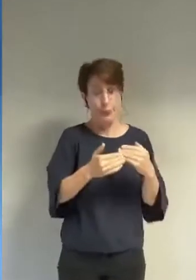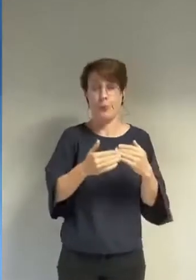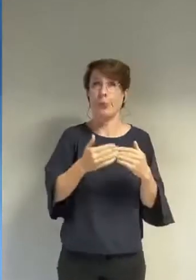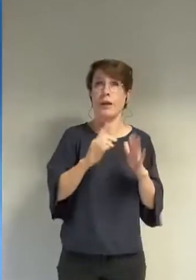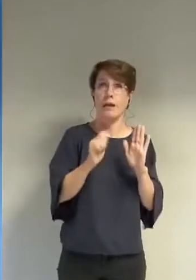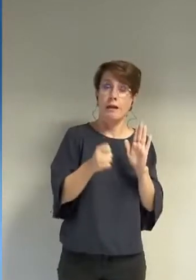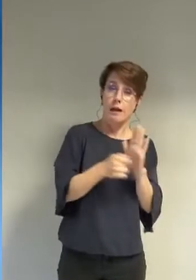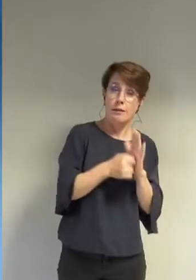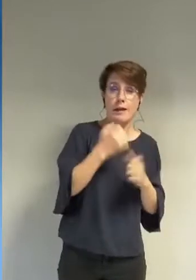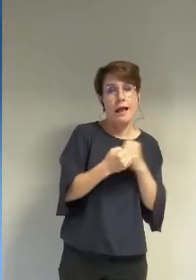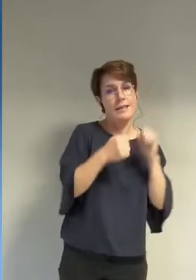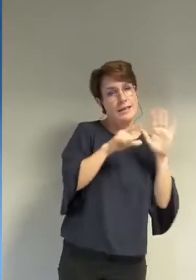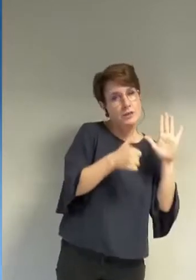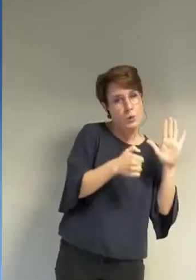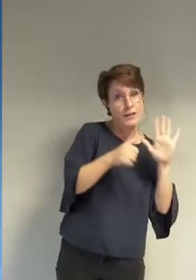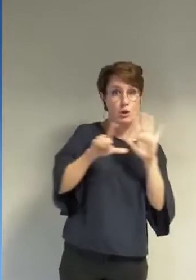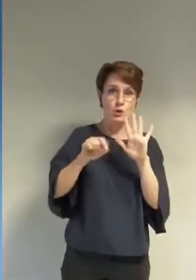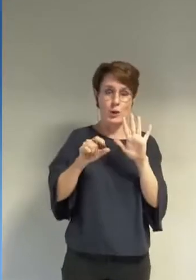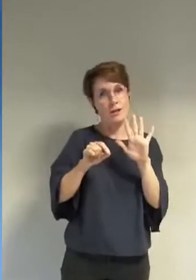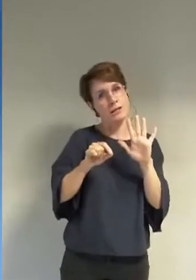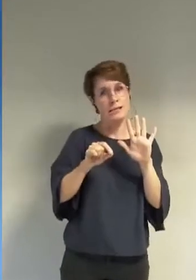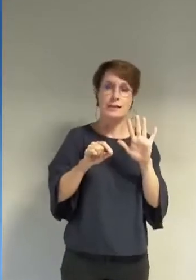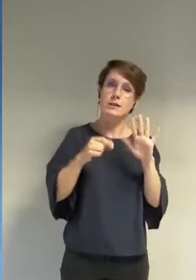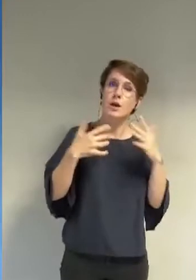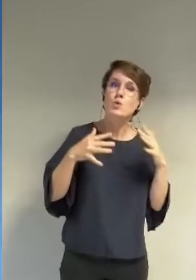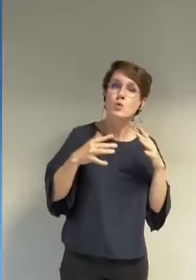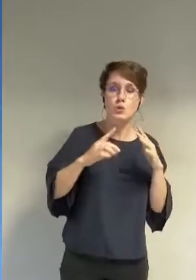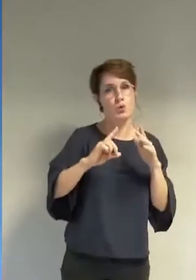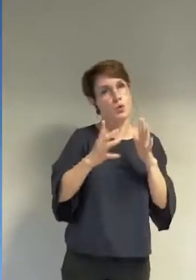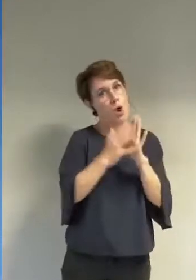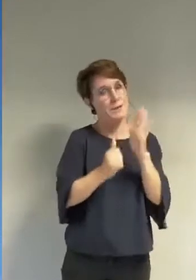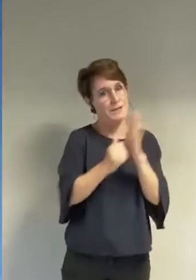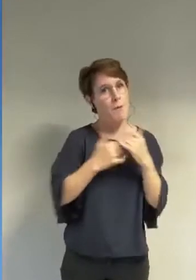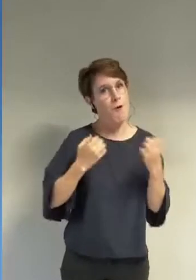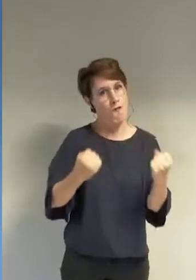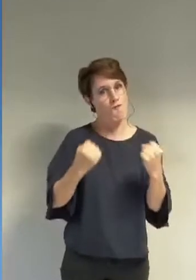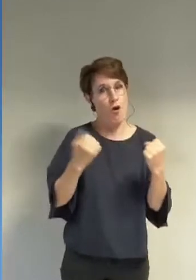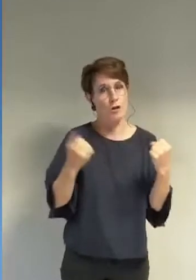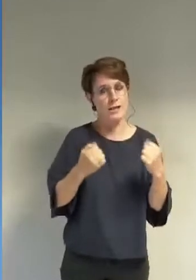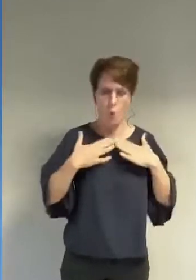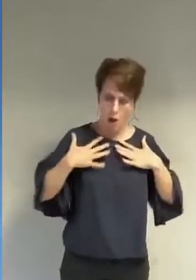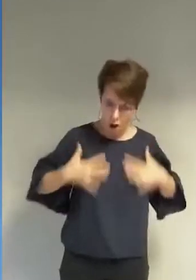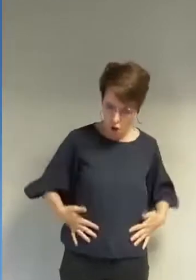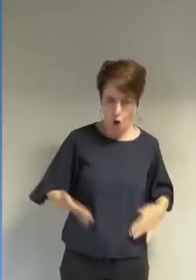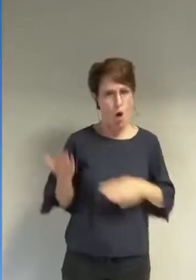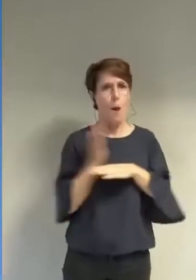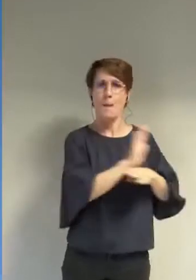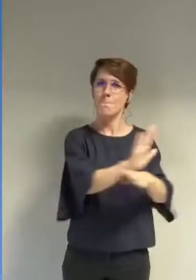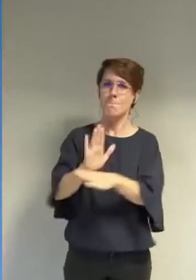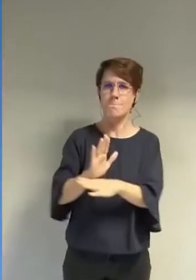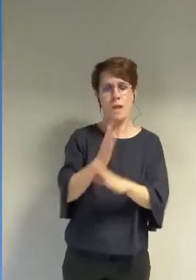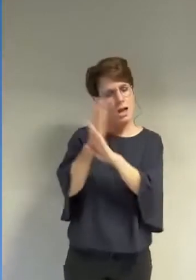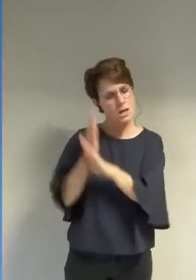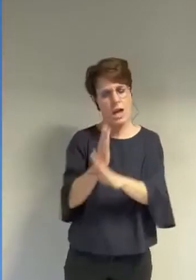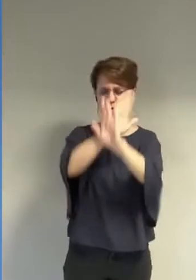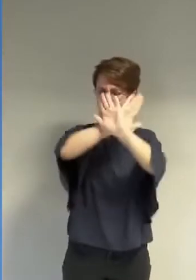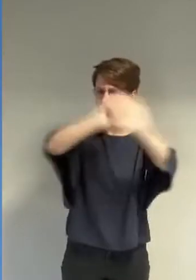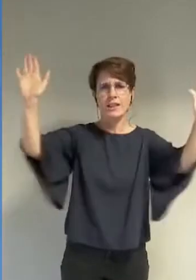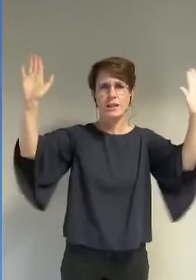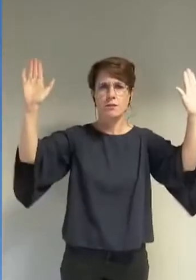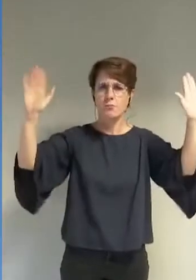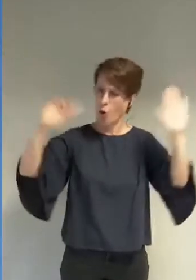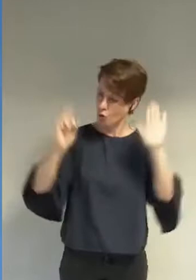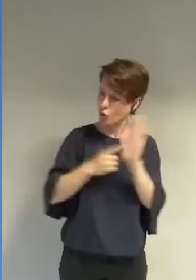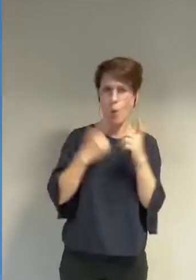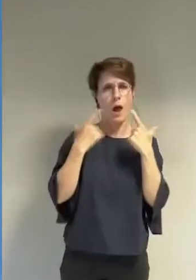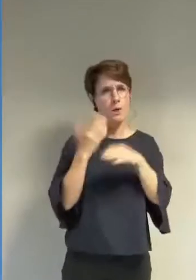-70 celui d'assumer son corps et de ne plus le cacher or cette délibération va à l'encontre